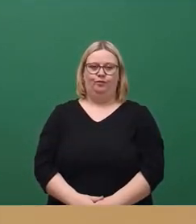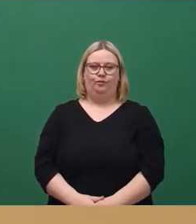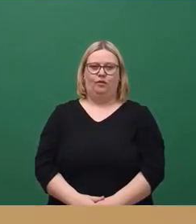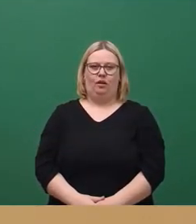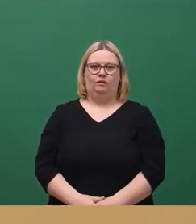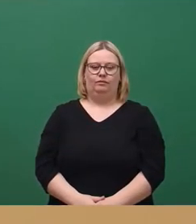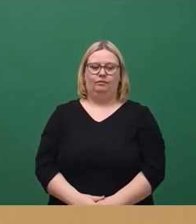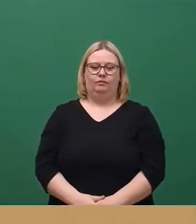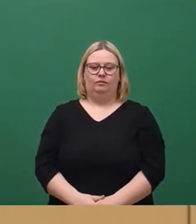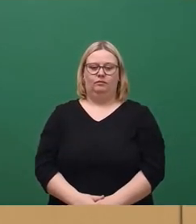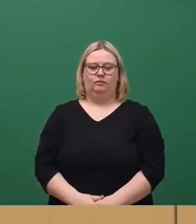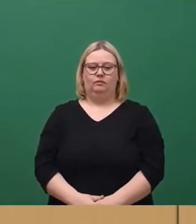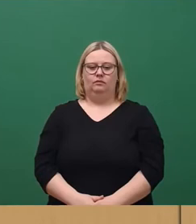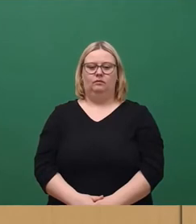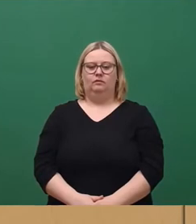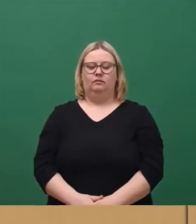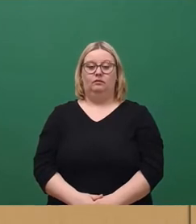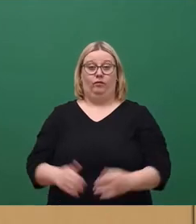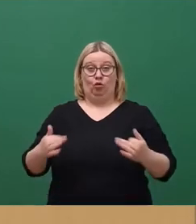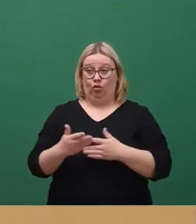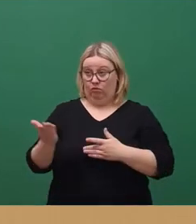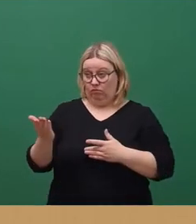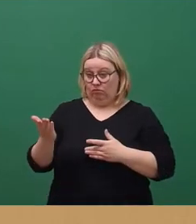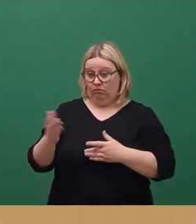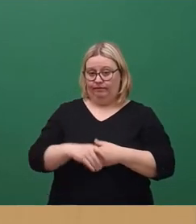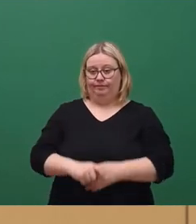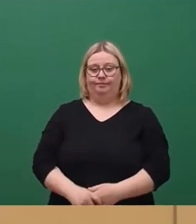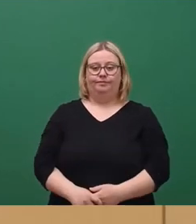Da ist nächstes Bündnis 90 die Grünen. Frau Piluzine, bitte.